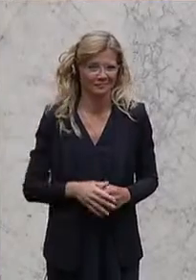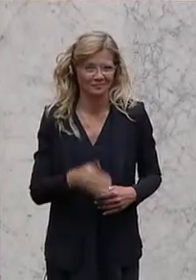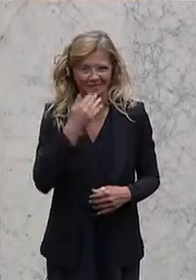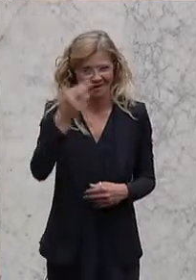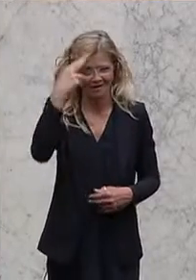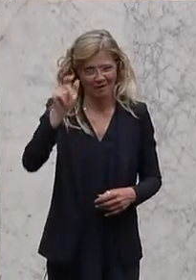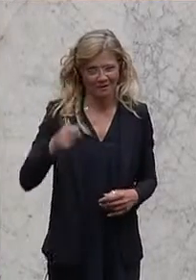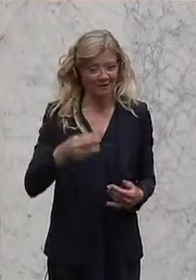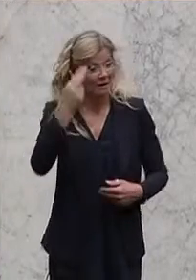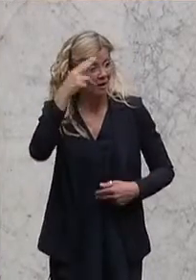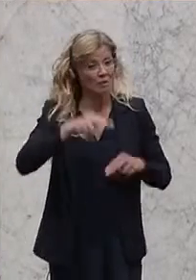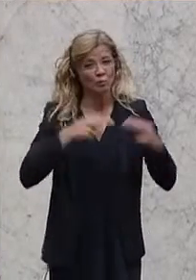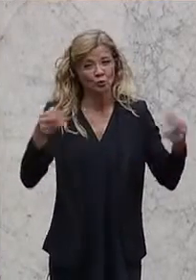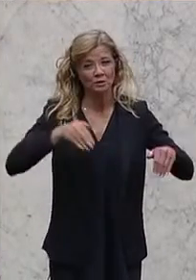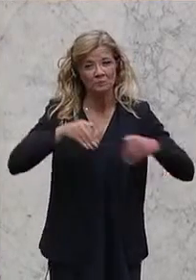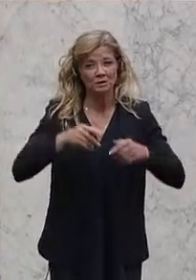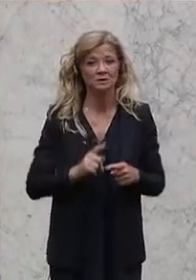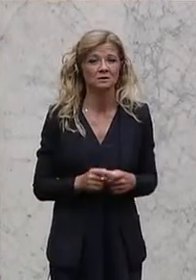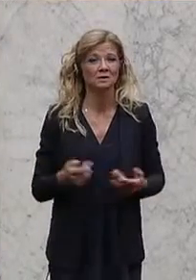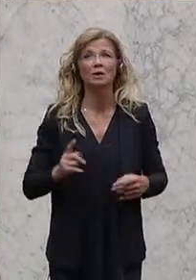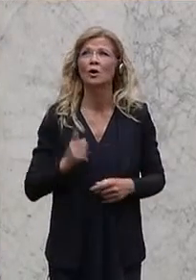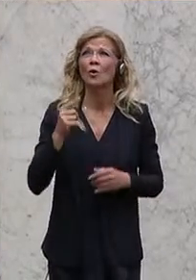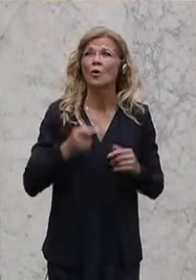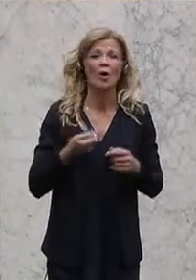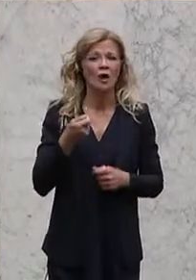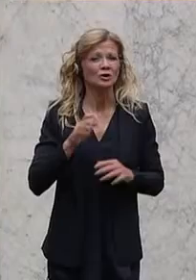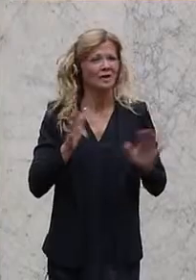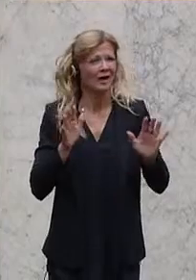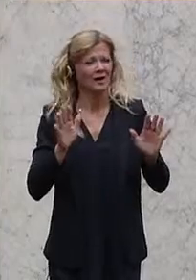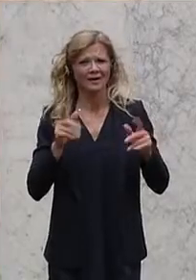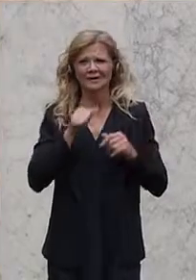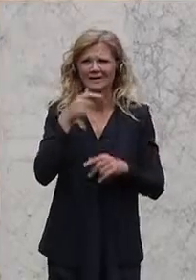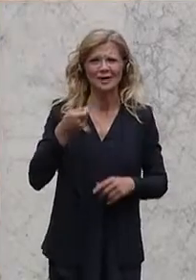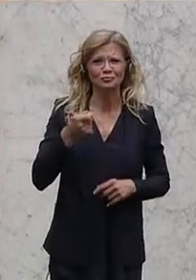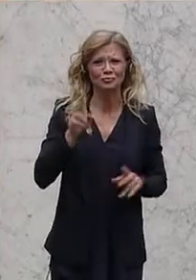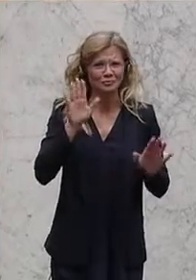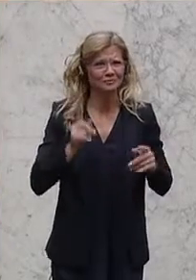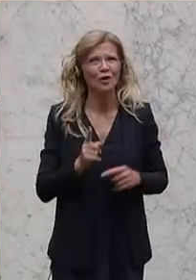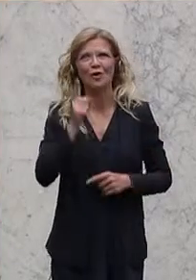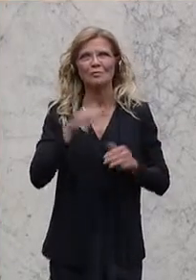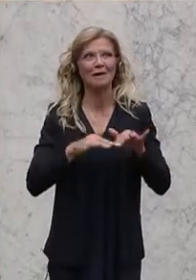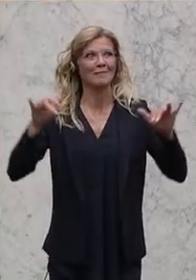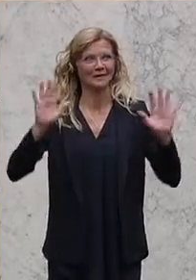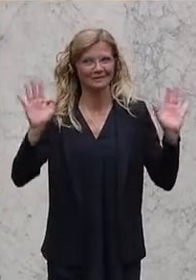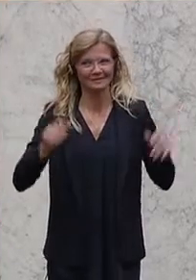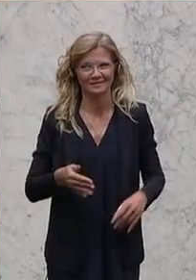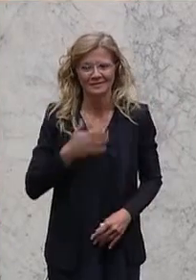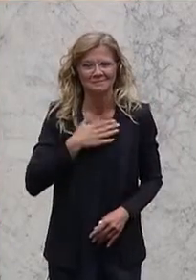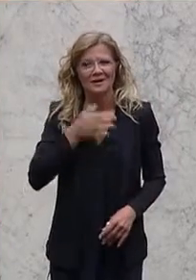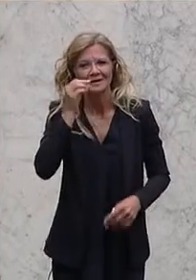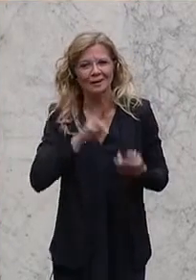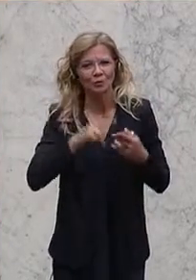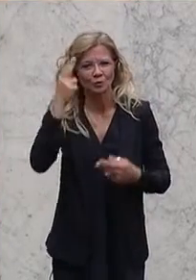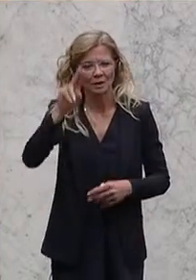Nächster Redner Christoph Hagen, Justizsprecher beim Team Stronach. Wo ist das Parlament? Meine Damen und Herren. Ja, im